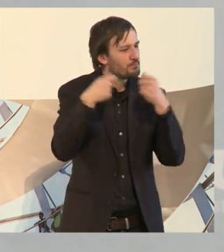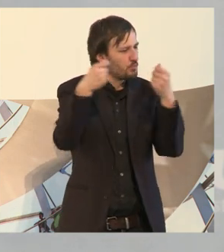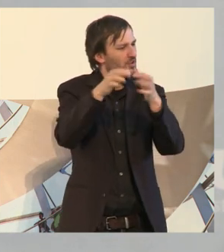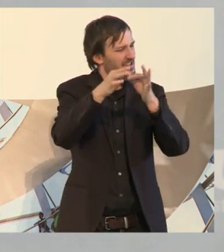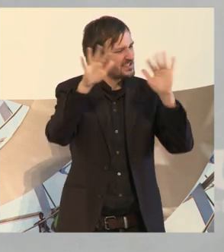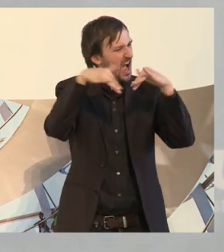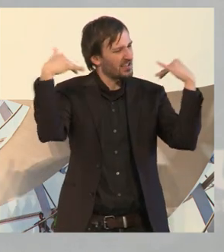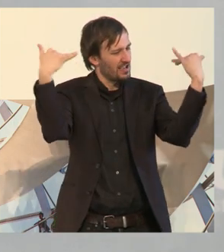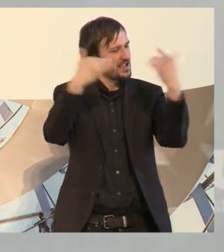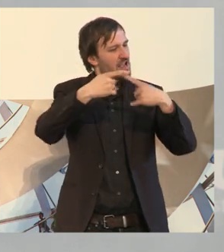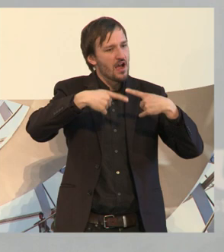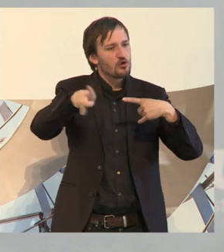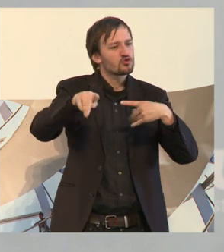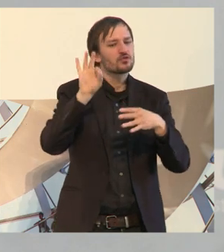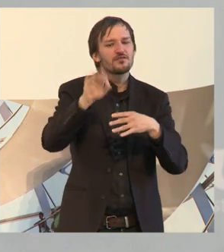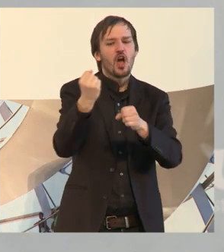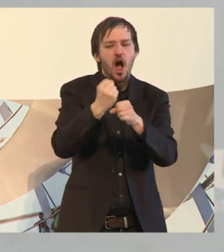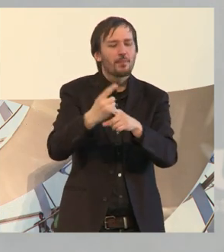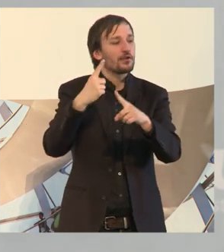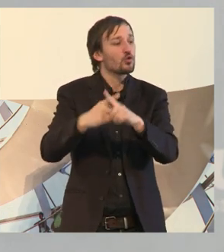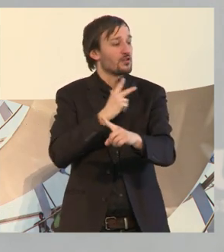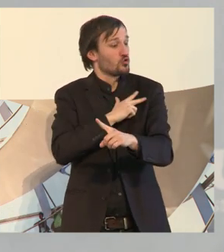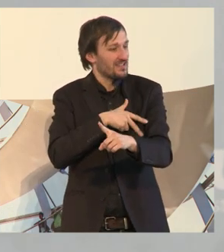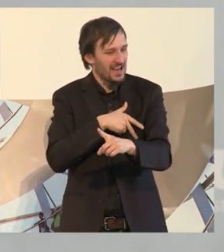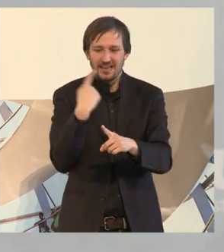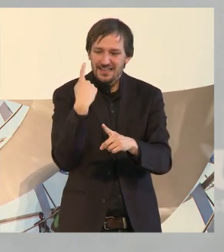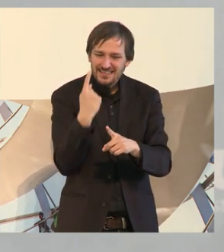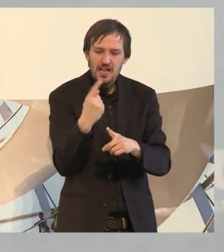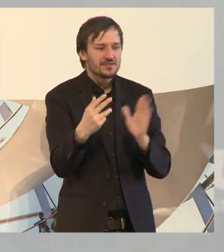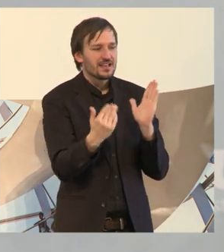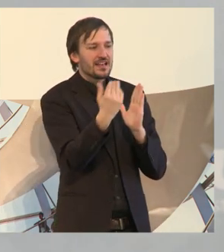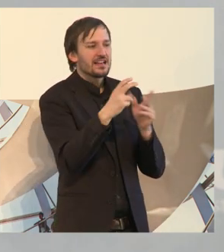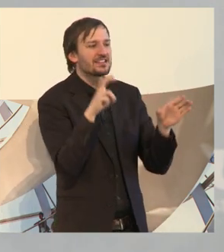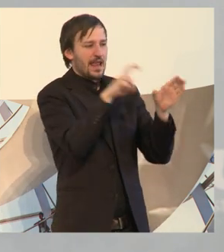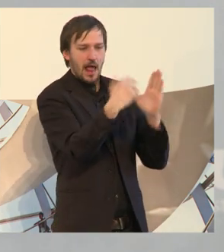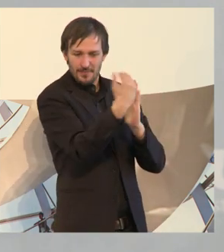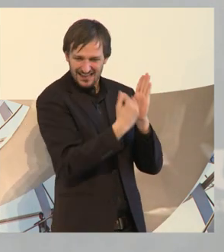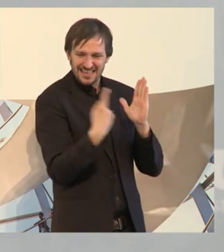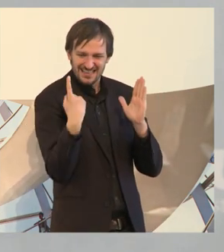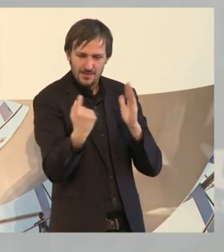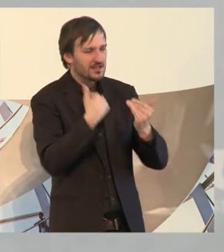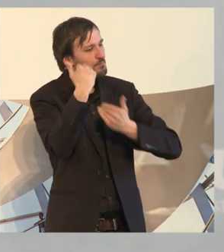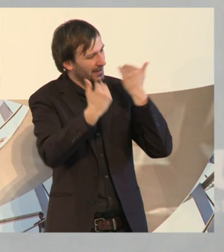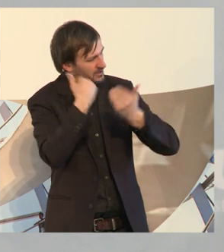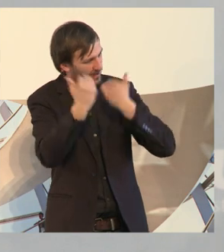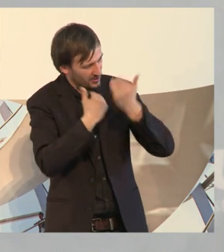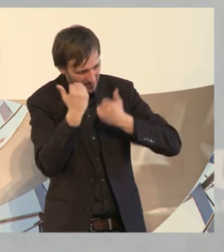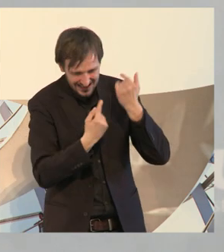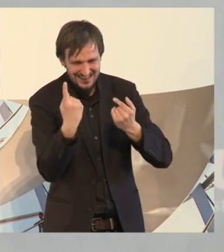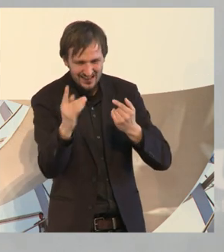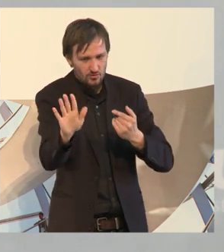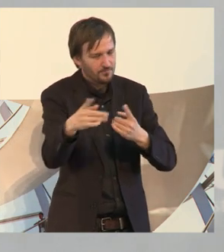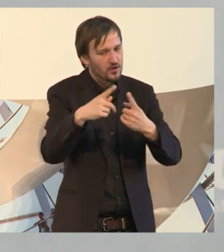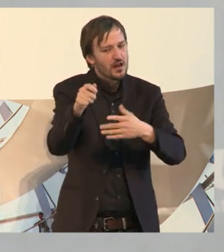ist vor allem die zuständige Berichterstatterin für das Teilhabegesetz und kennt aus ihrem Wahlkreis auch sehr viele Unternehmen mit